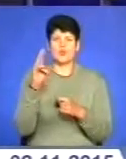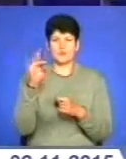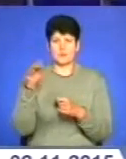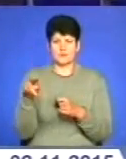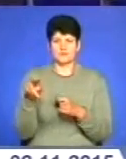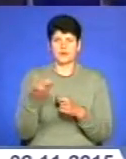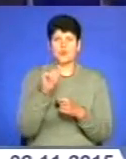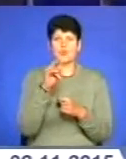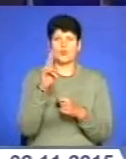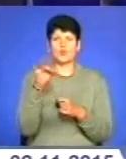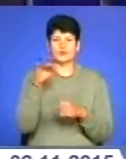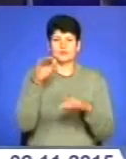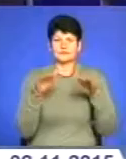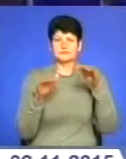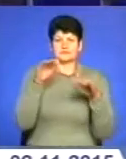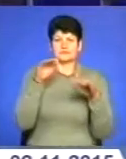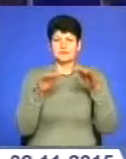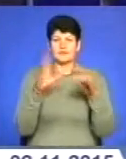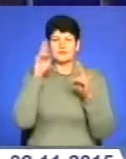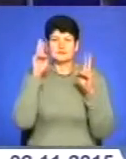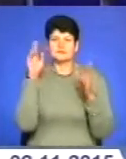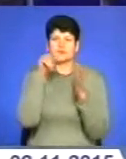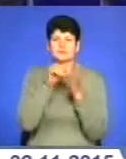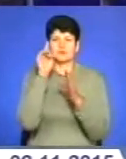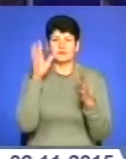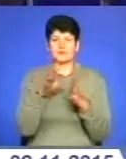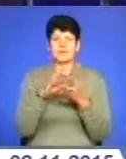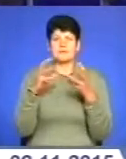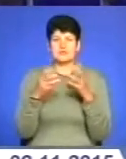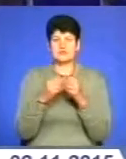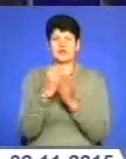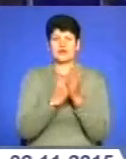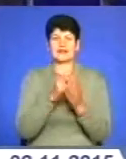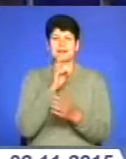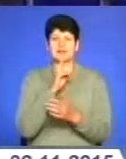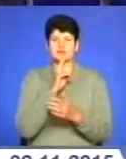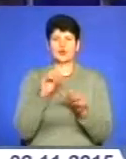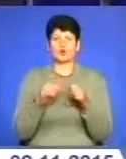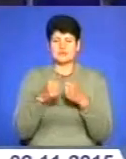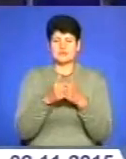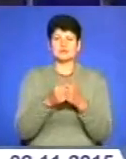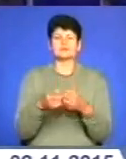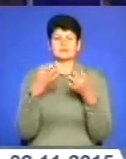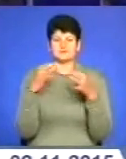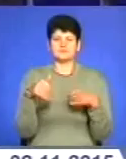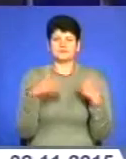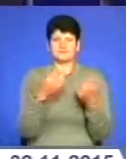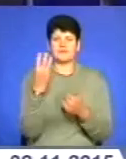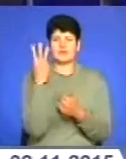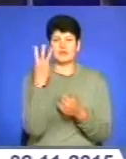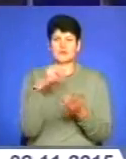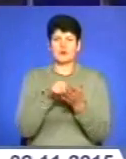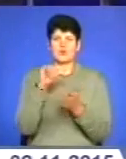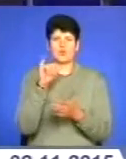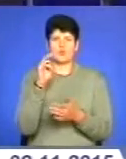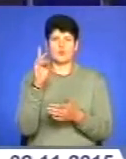до останнього дня балансували на межі проходження. Втім, пісумки протоколів Кременецької районної комісії таки відкрили двері до обласної ради трьом представникам Укропу.